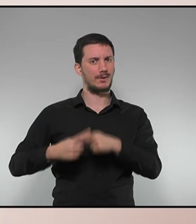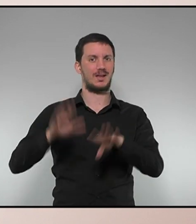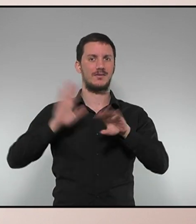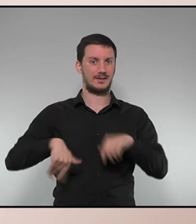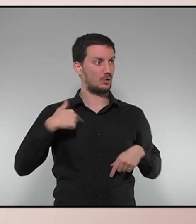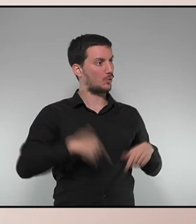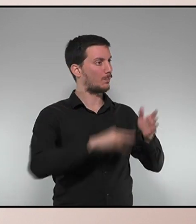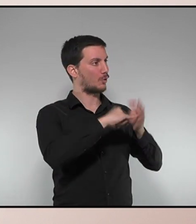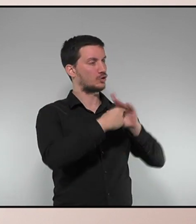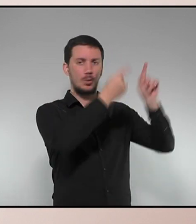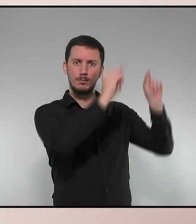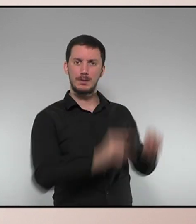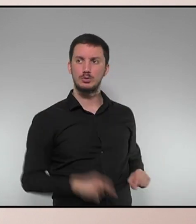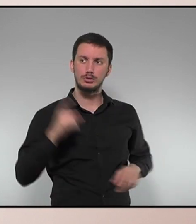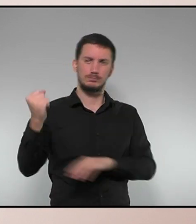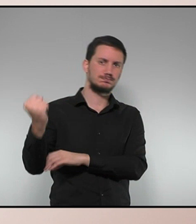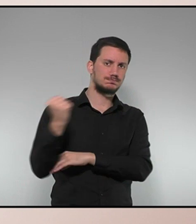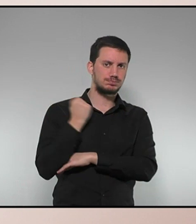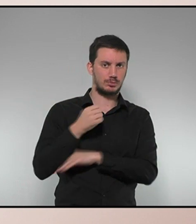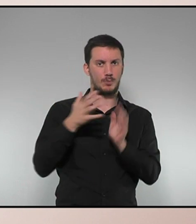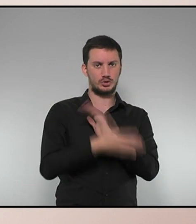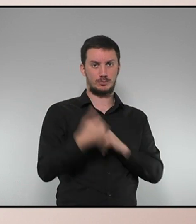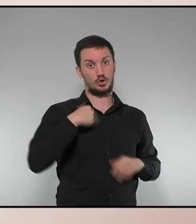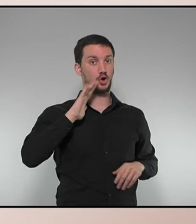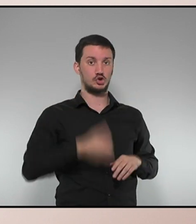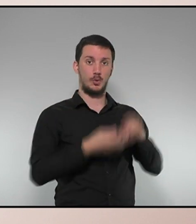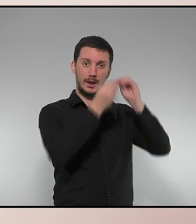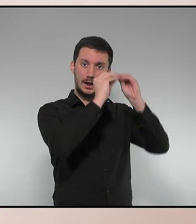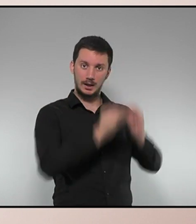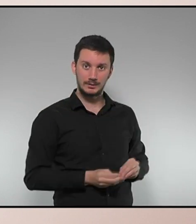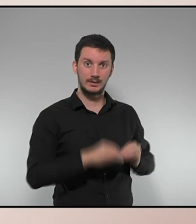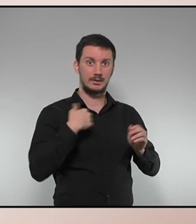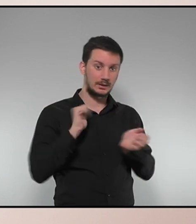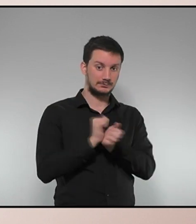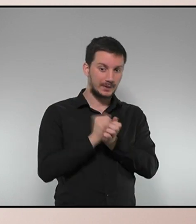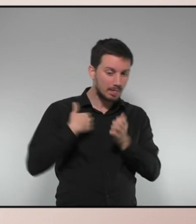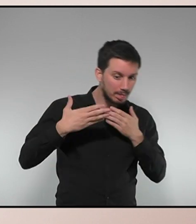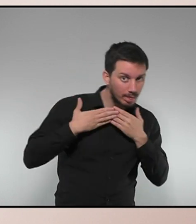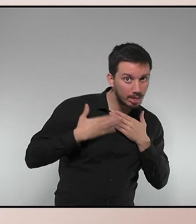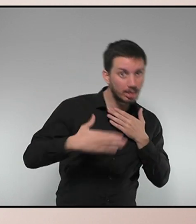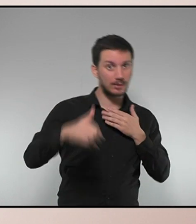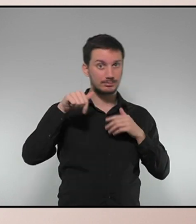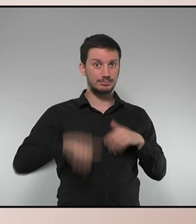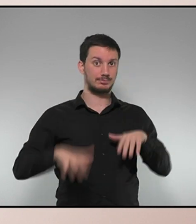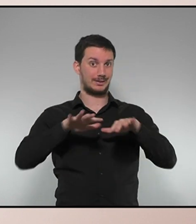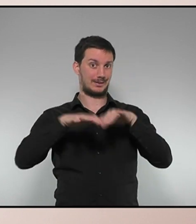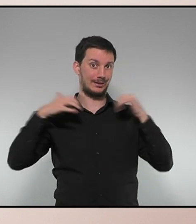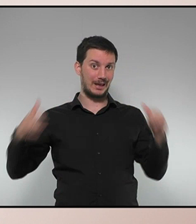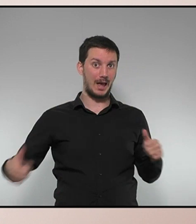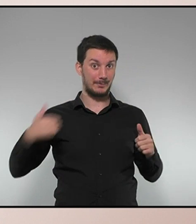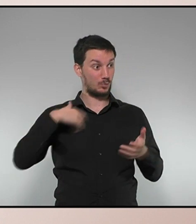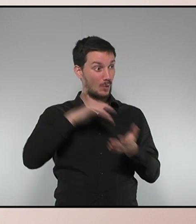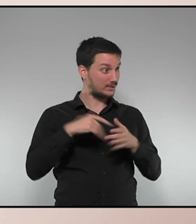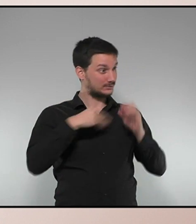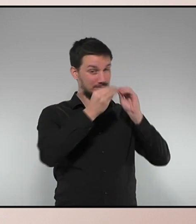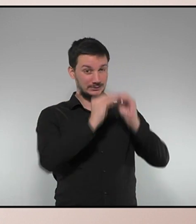al projecte de pressupostos que el govern ha estat elaborant i que està en disposició de poder presentar en aquesta cambra tan bon punt